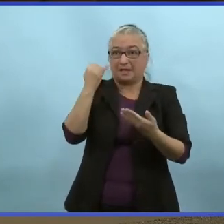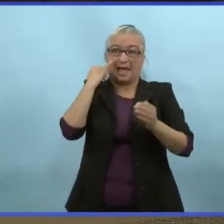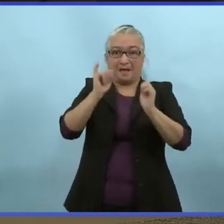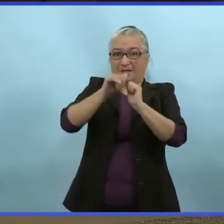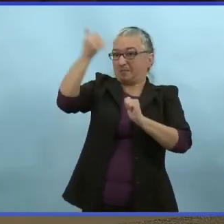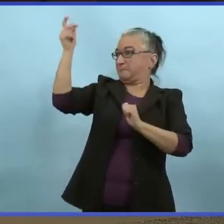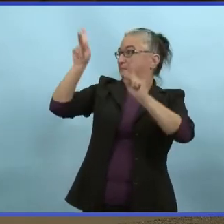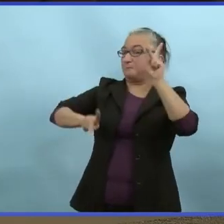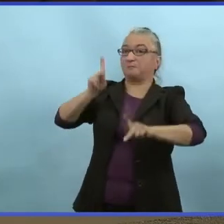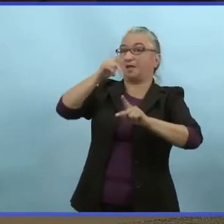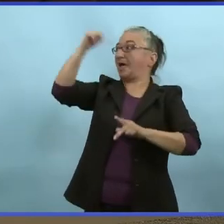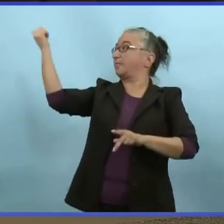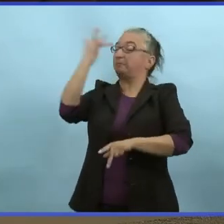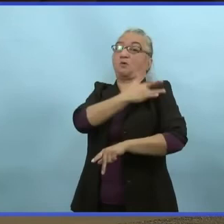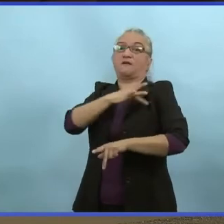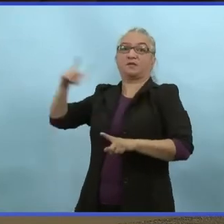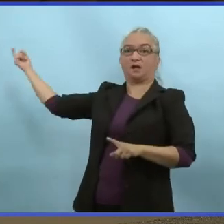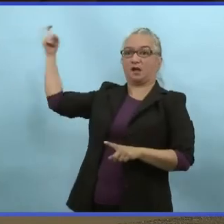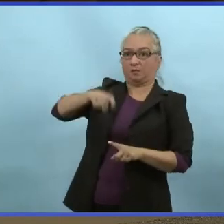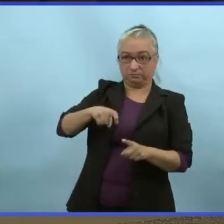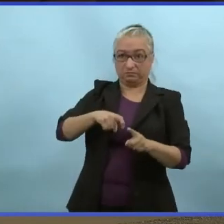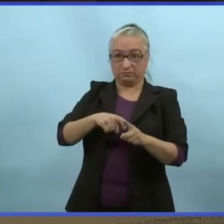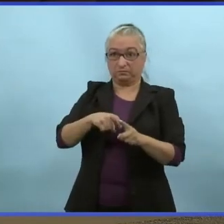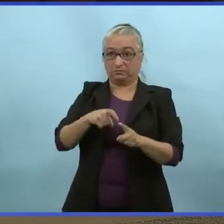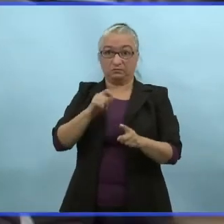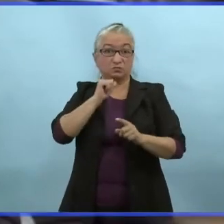Est-ce qu'on garde le status quo par rapport à ça?